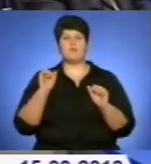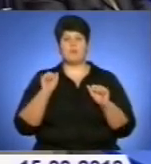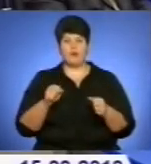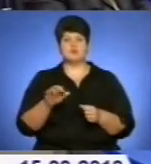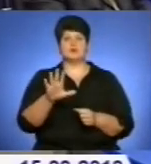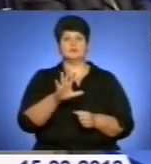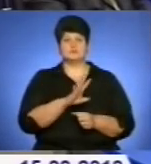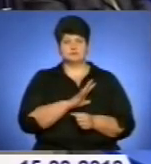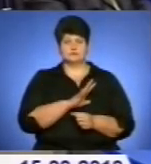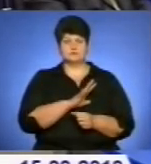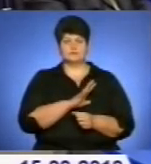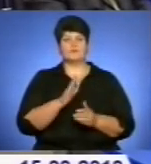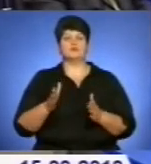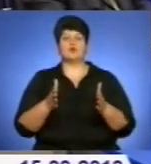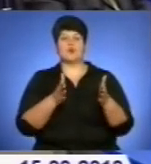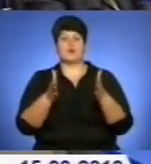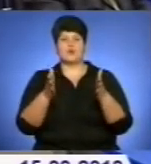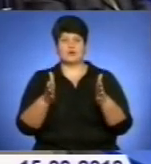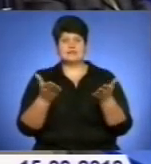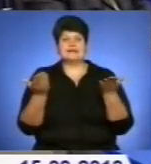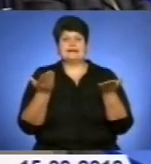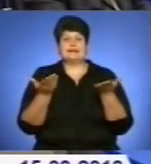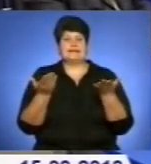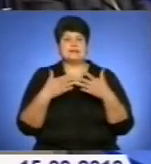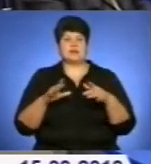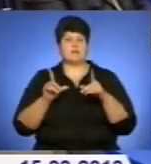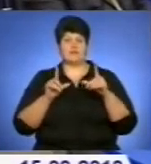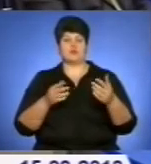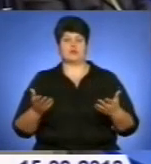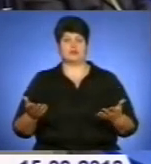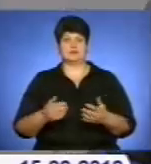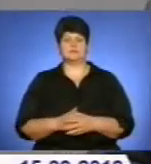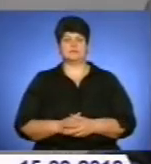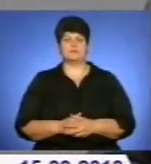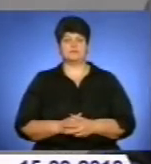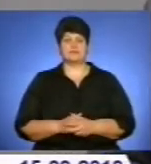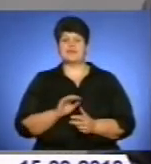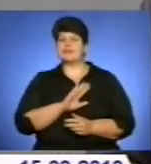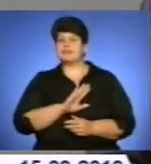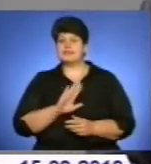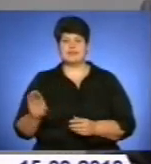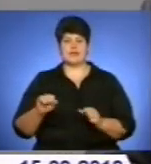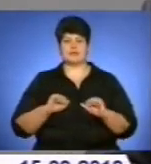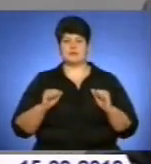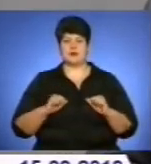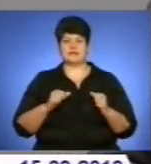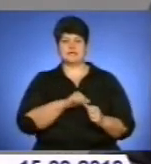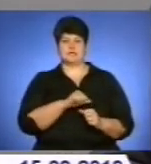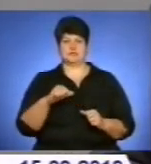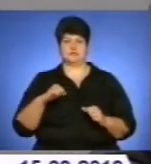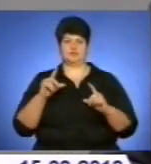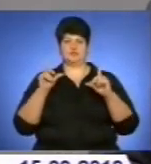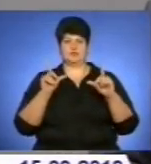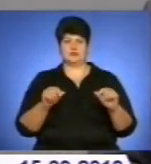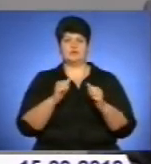забруднені стічні канави, які не були восени почищені, можуть появлятися штучні запруди. Зрозуміло. Пане Василю,